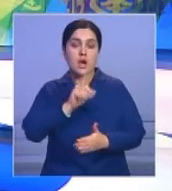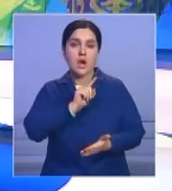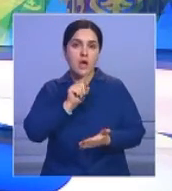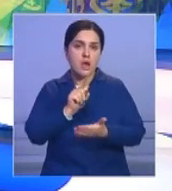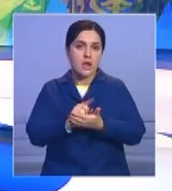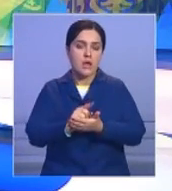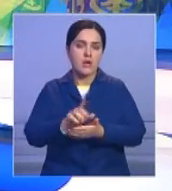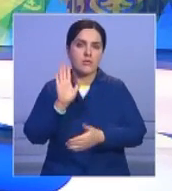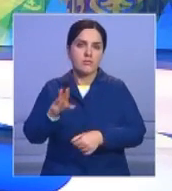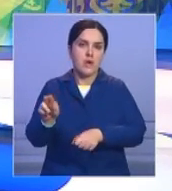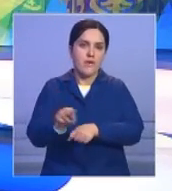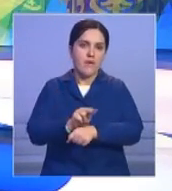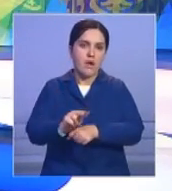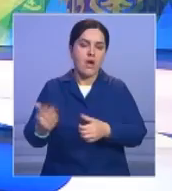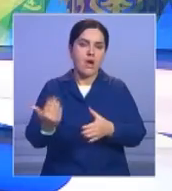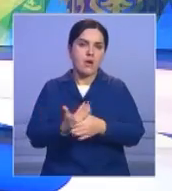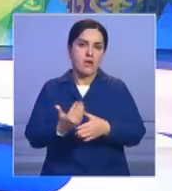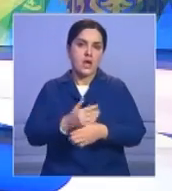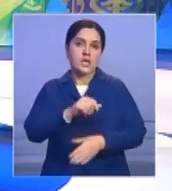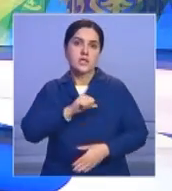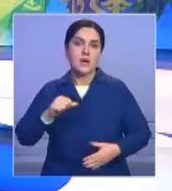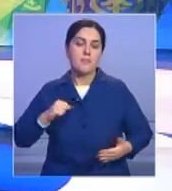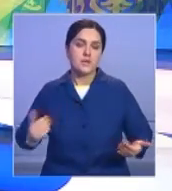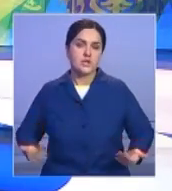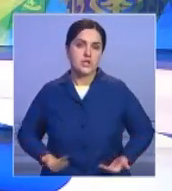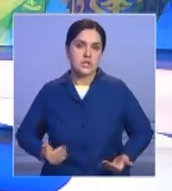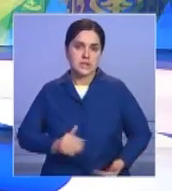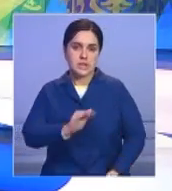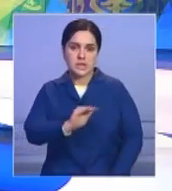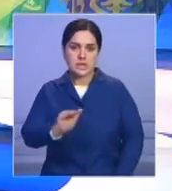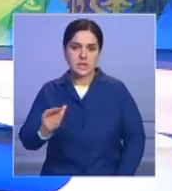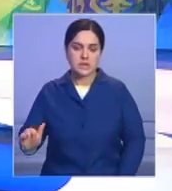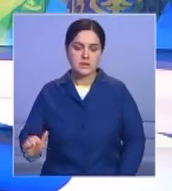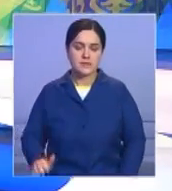обязуются сделать все, чтобы подготовить детей к самостоятельной жизни.